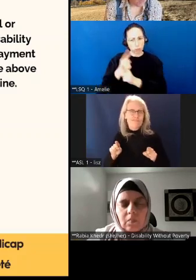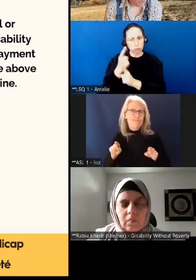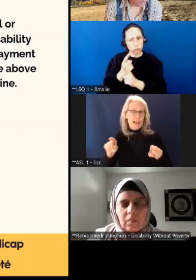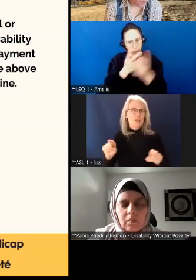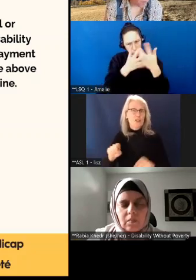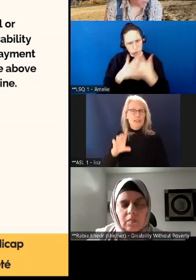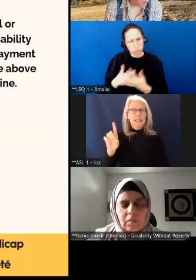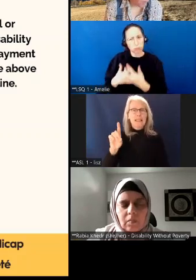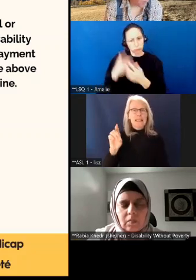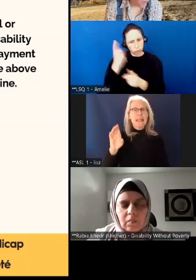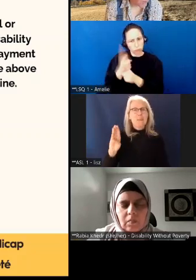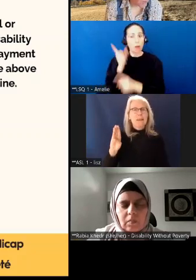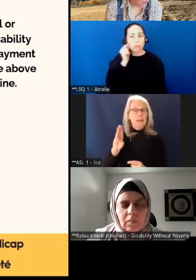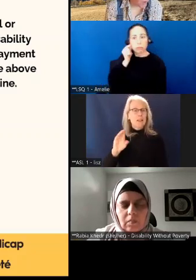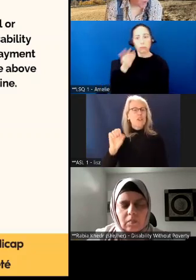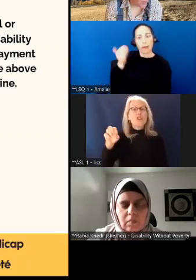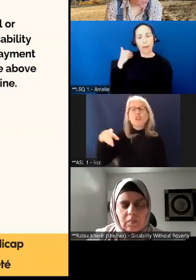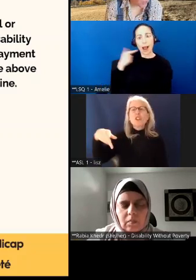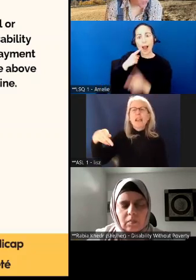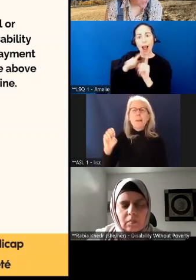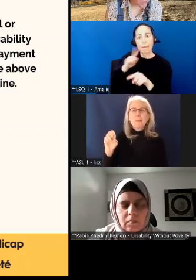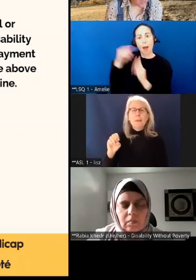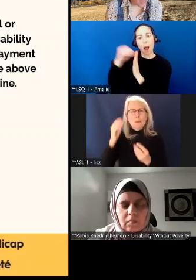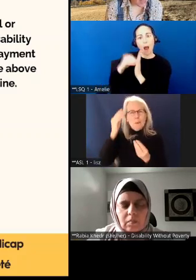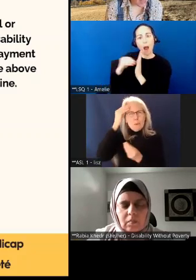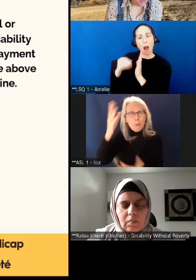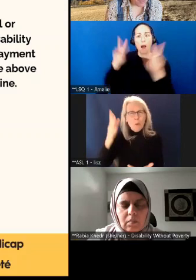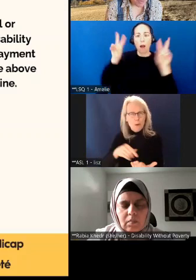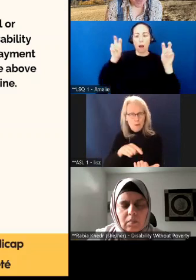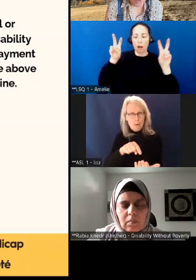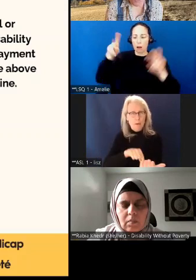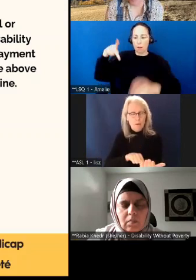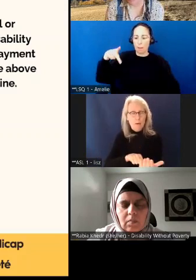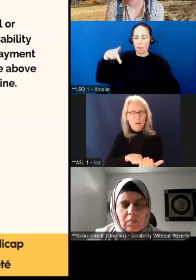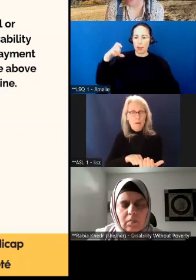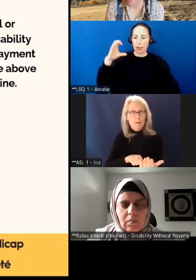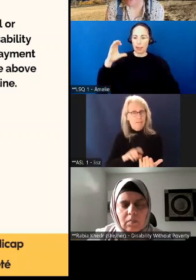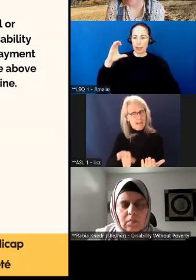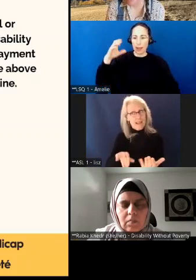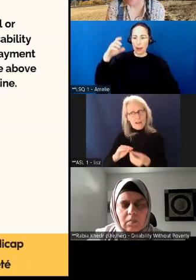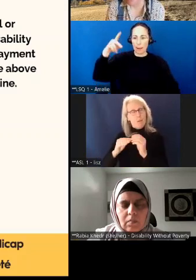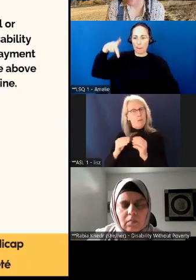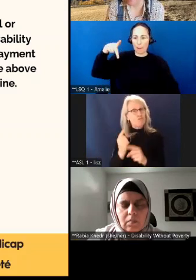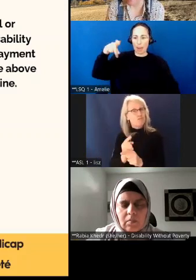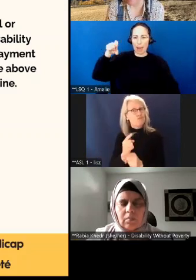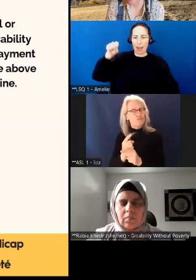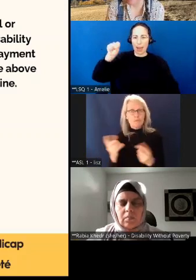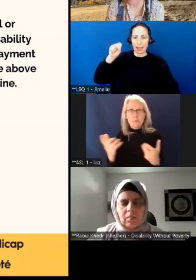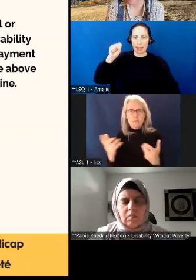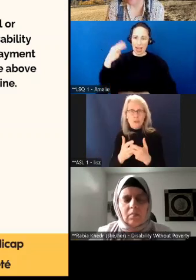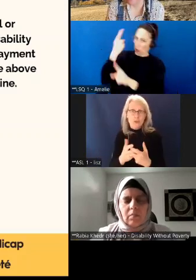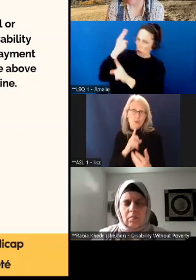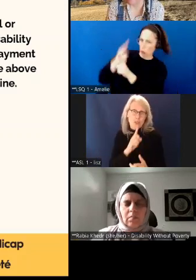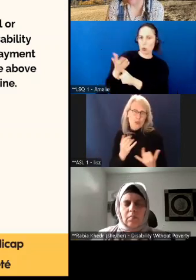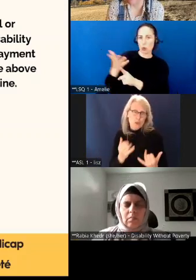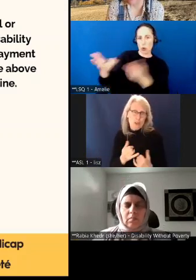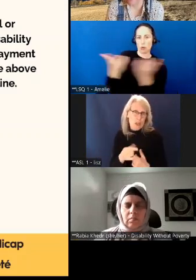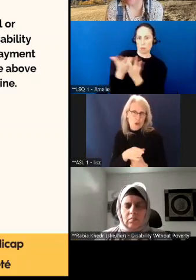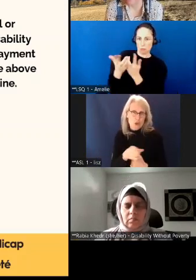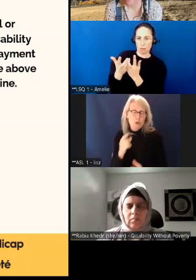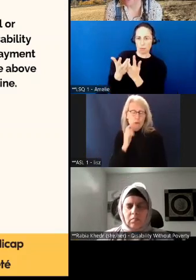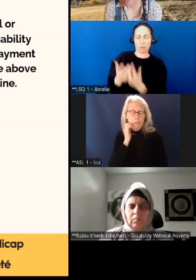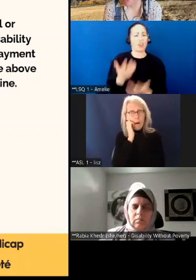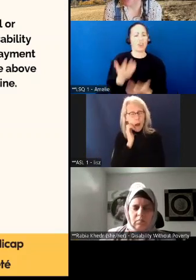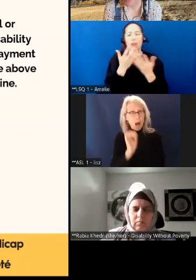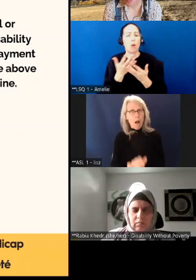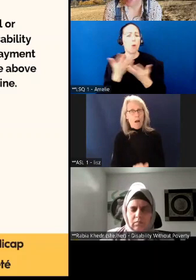avons découvert dans le rapport définir la PCPSH. Une des choses importantes, c'est que nous ne croyons